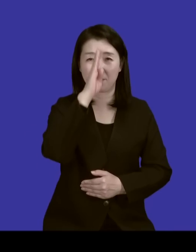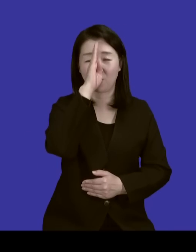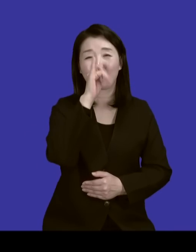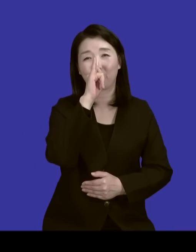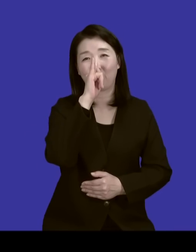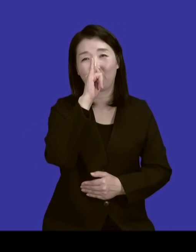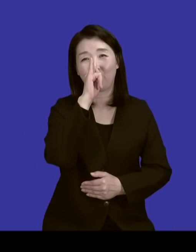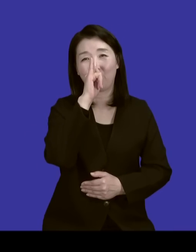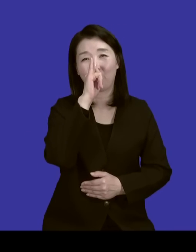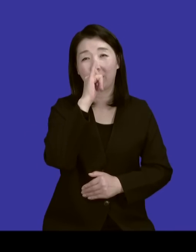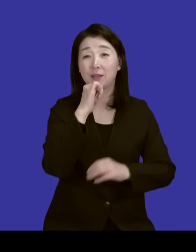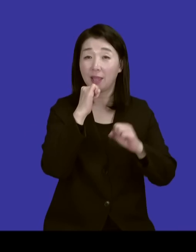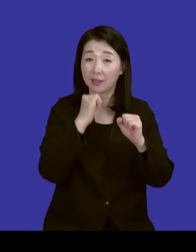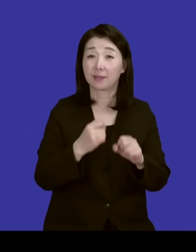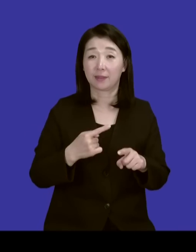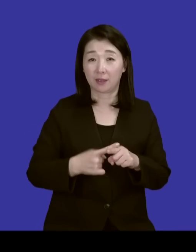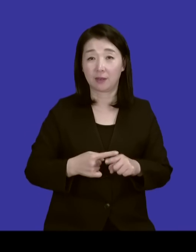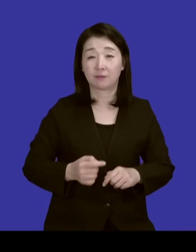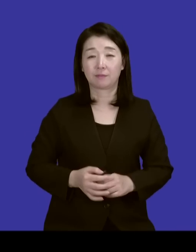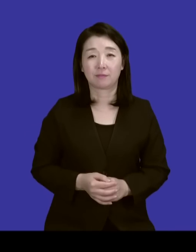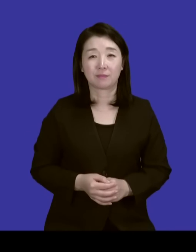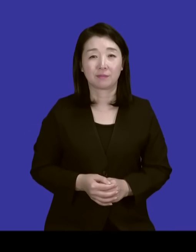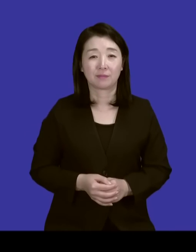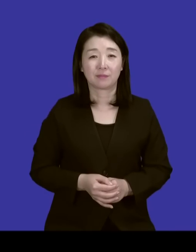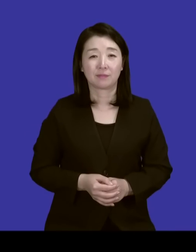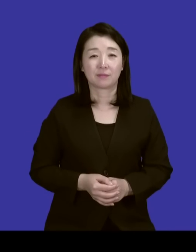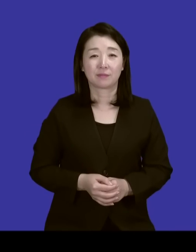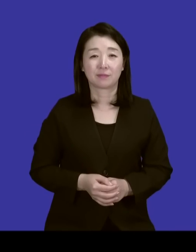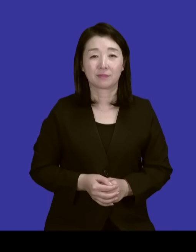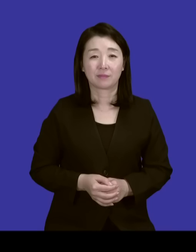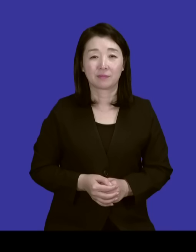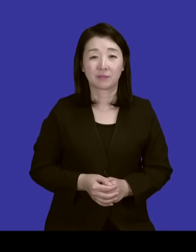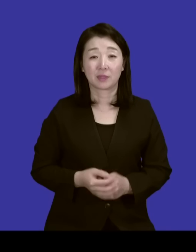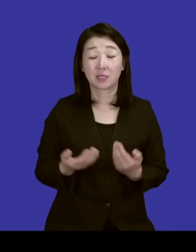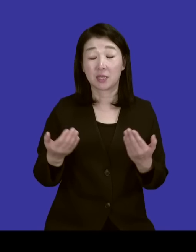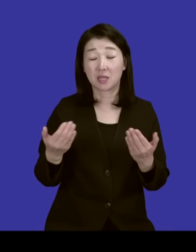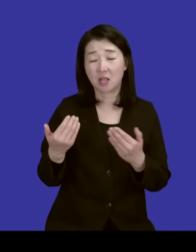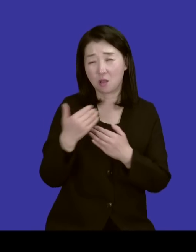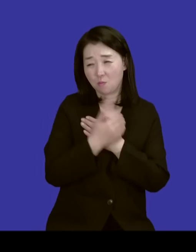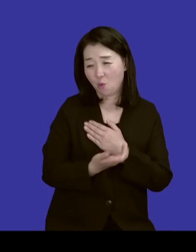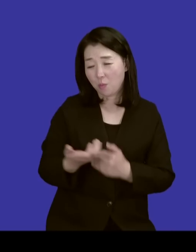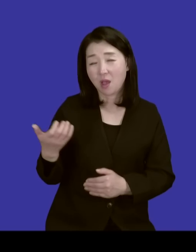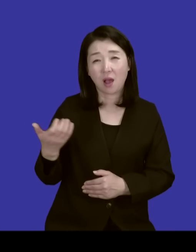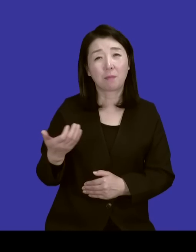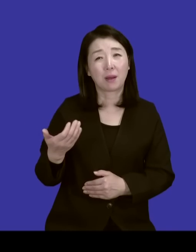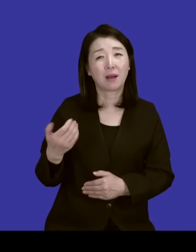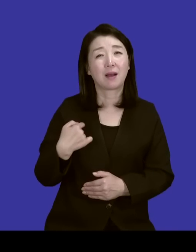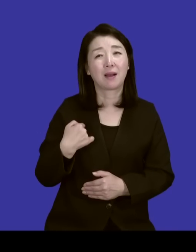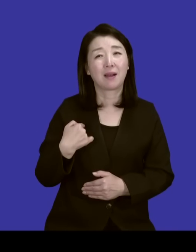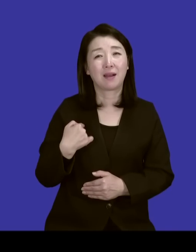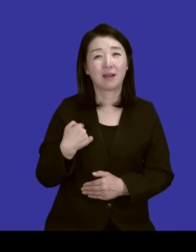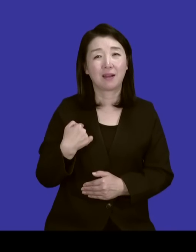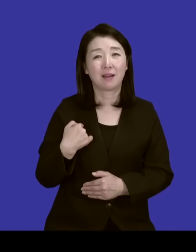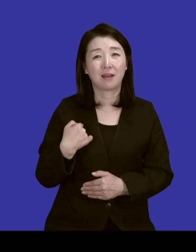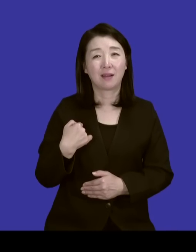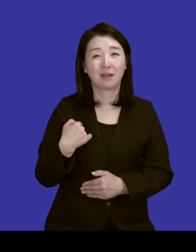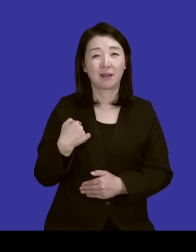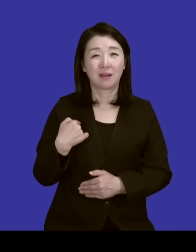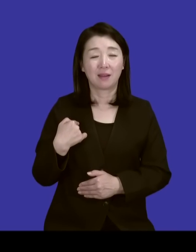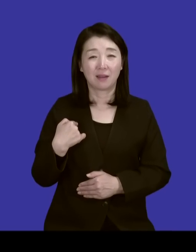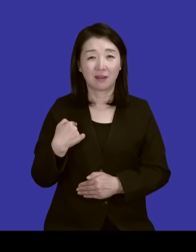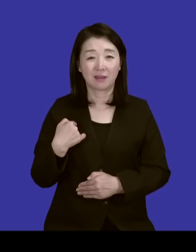그래서 이따가 하여튼 뭐 모든 일이 몸이 아프니까 젊은 사람이 어떻게 그런